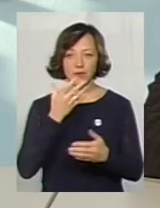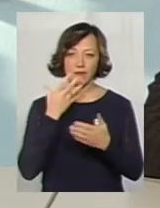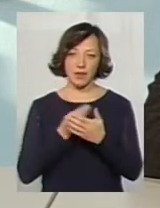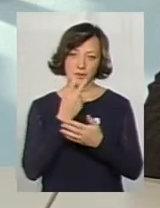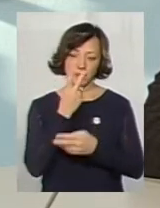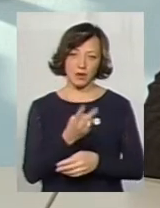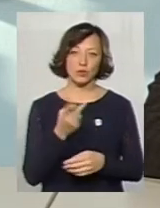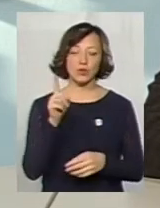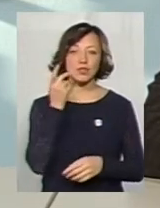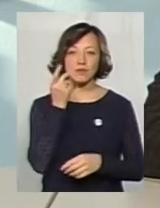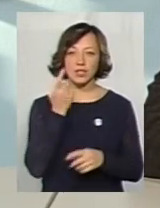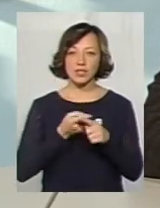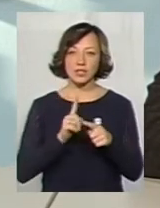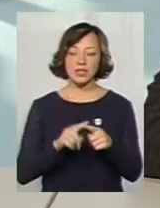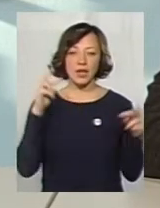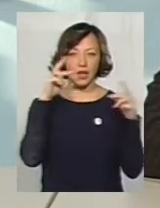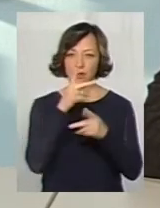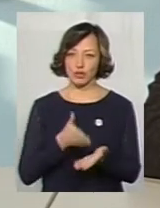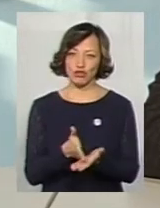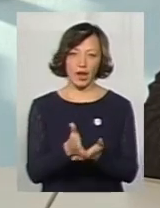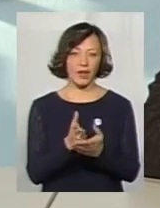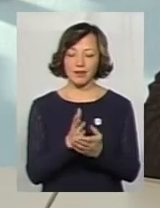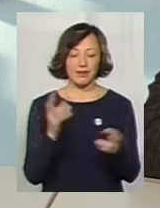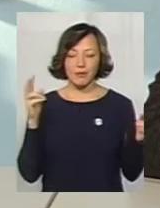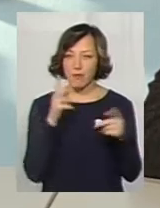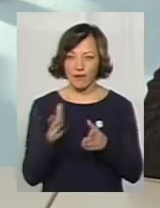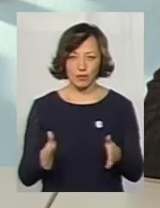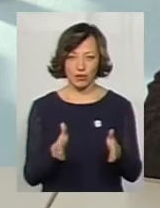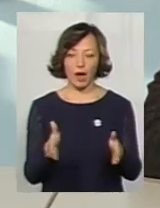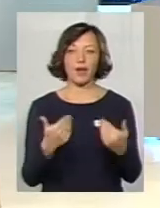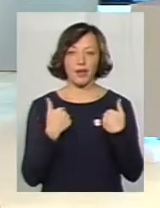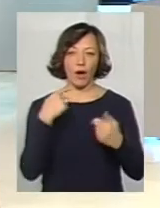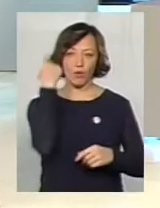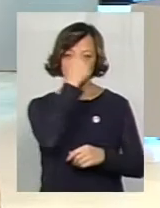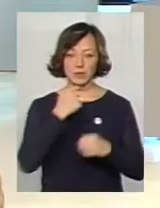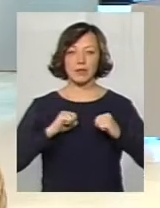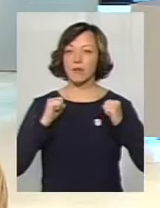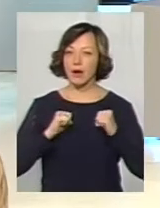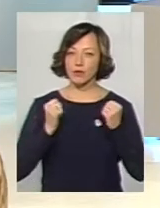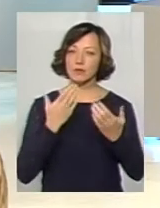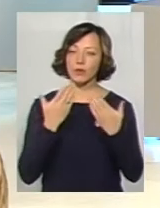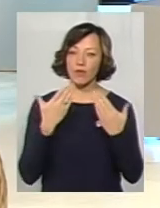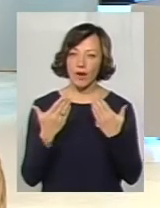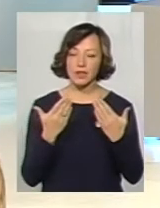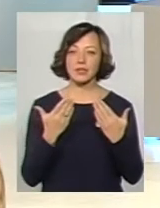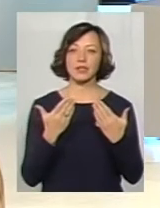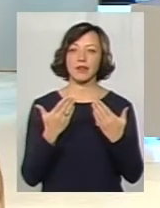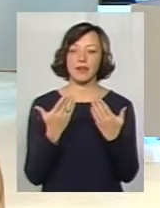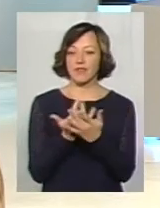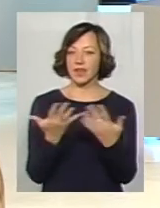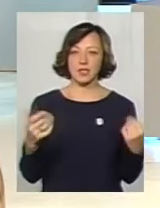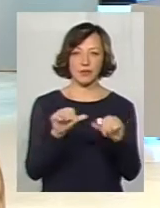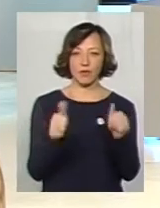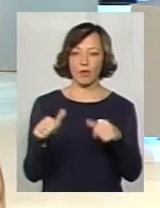думкою, тоді зазвичай це дуже хибний шлях і неправильний шлях. Тому я особисто намагаюся спілкуватися, спілкуватися в різні